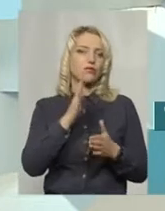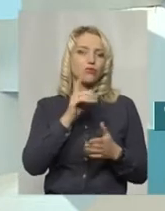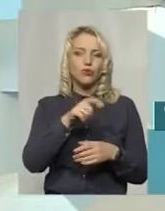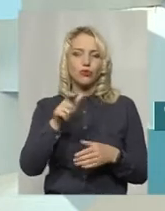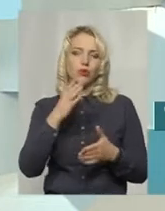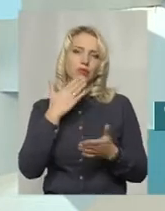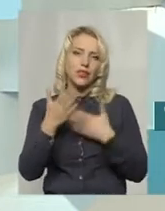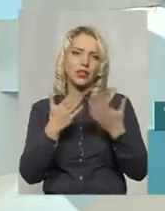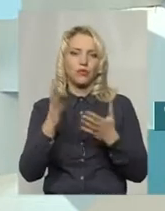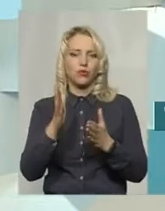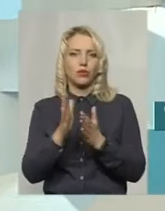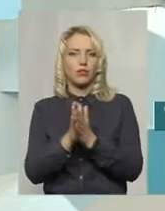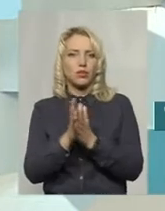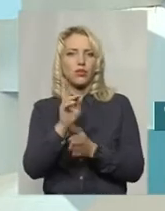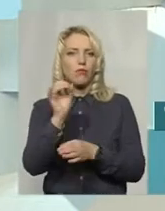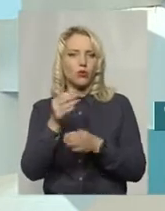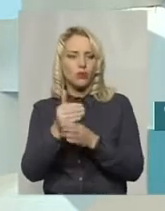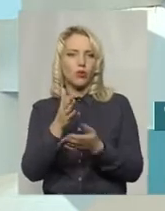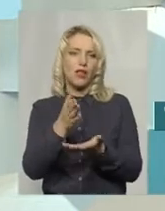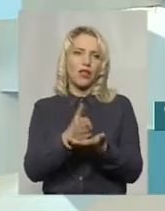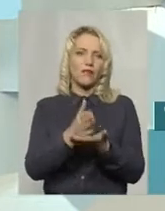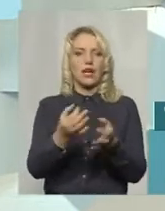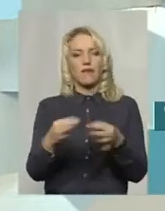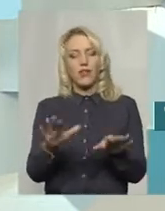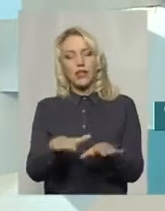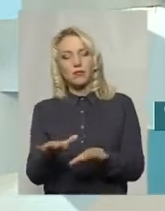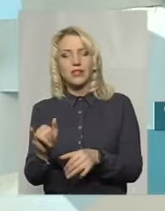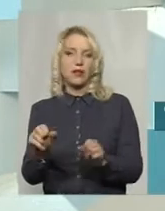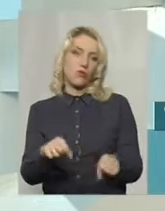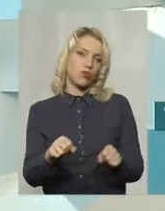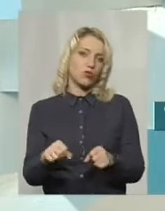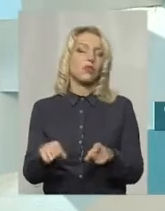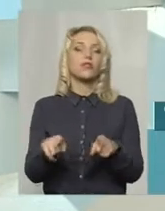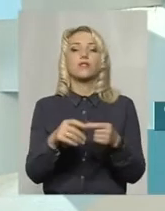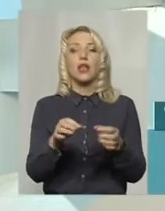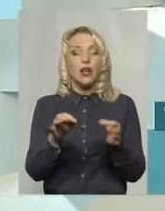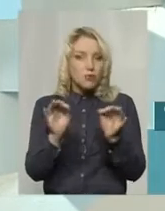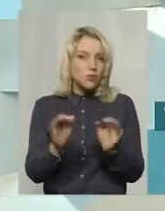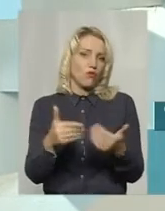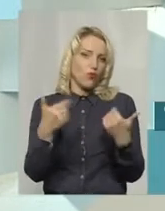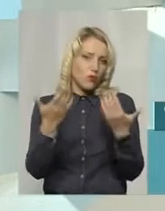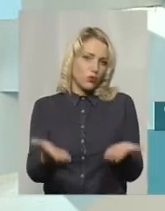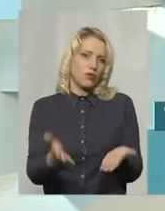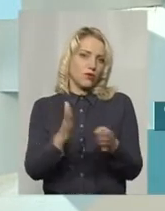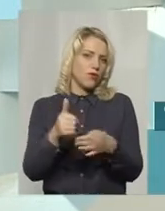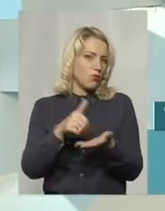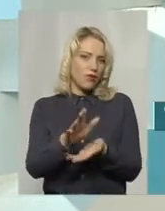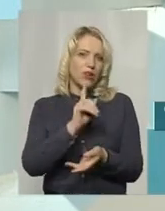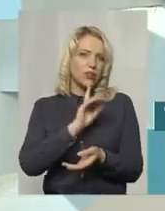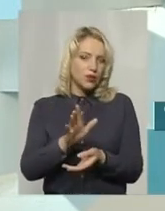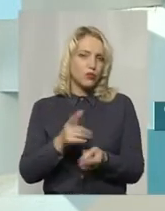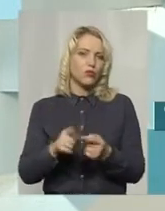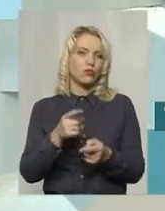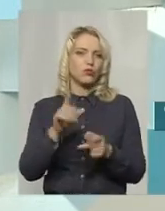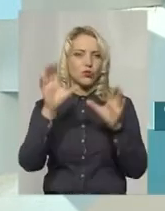хотіти отримати допомогу при наявності вільних місць і при можливостях, безумовно, їм ніхто не буде відмовляти, тому що, по-перше,